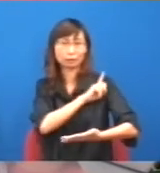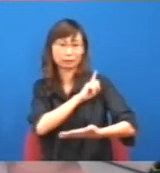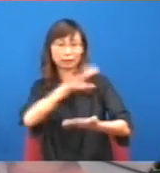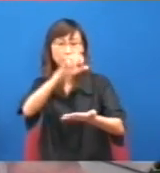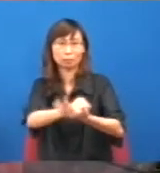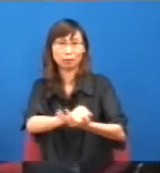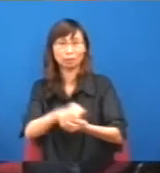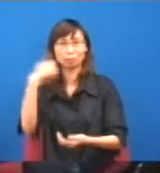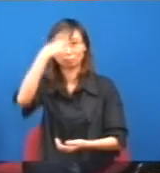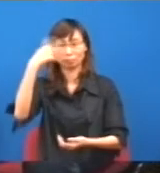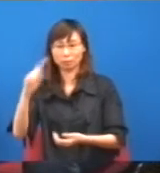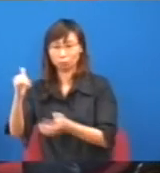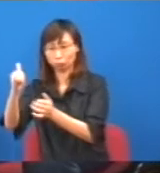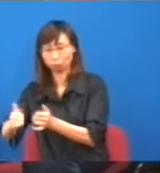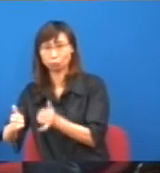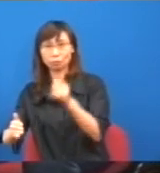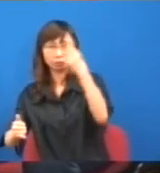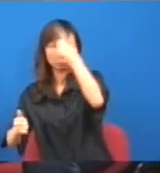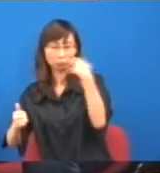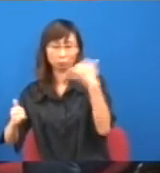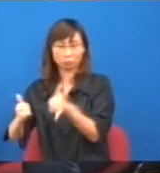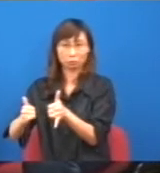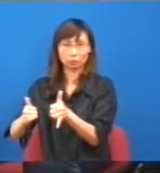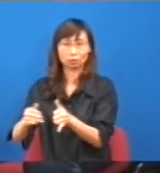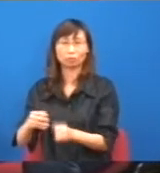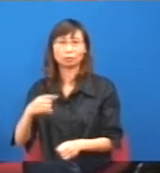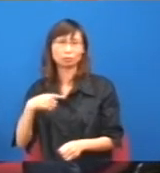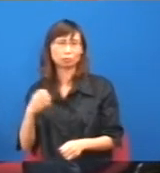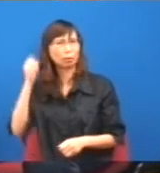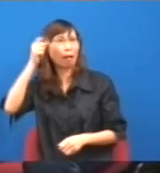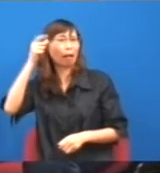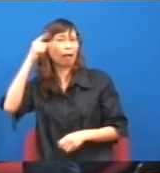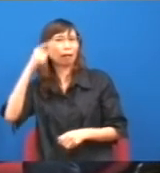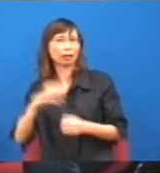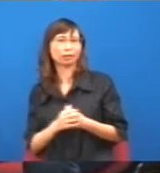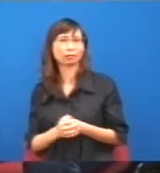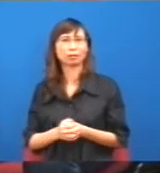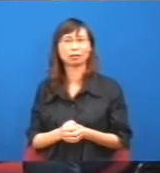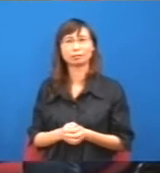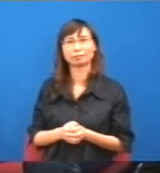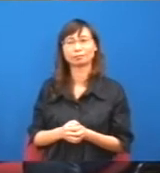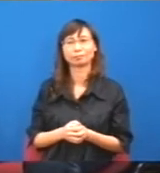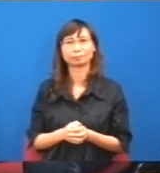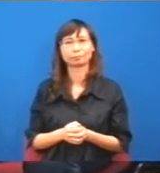裏,真是小學雞,第一件事,真是道德倫喪的表徵,很簡單,